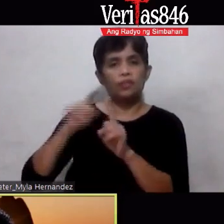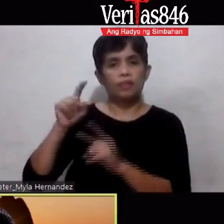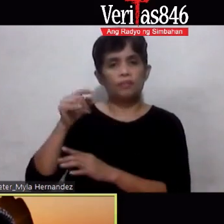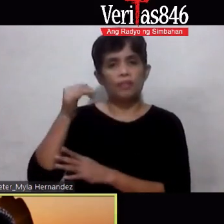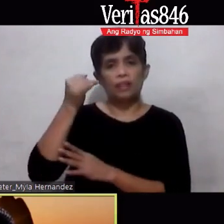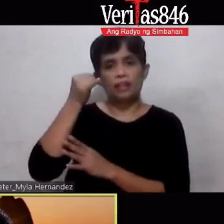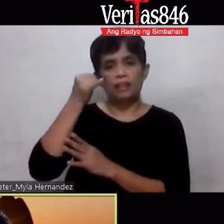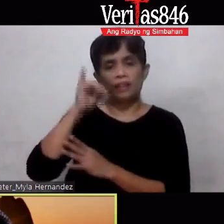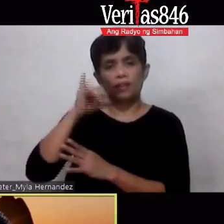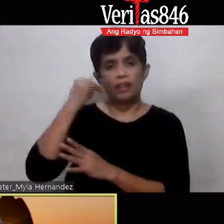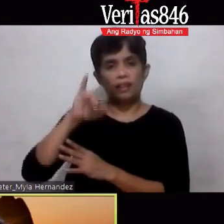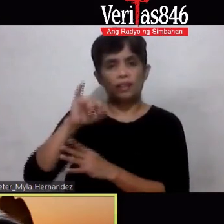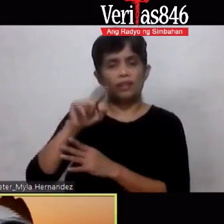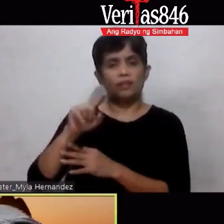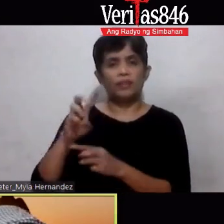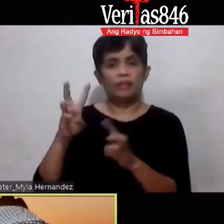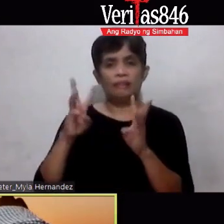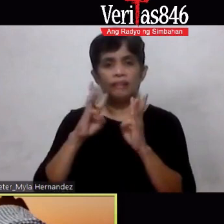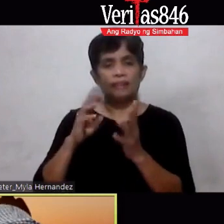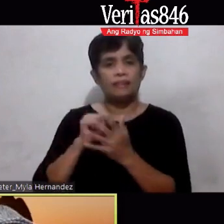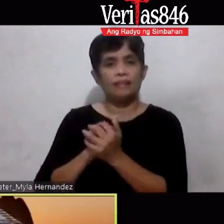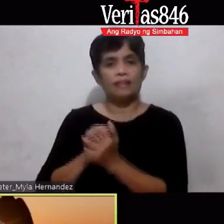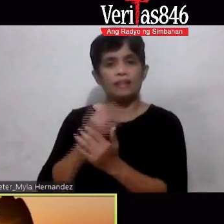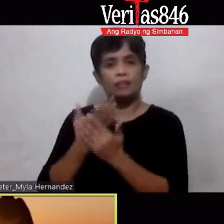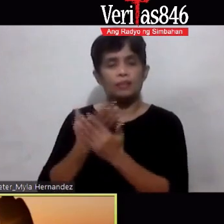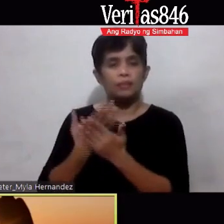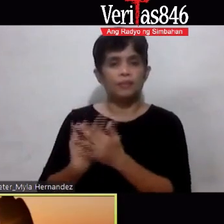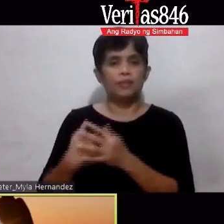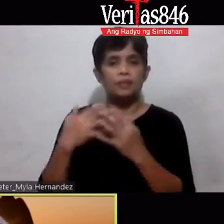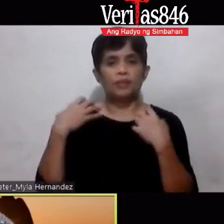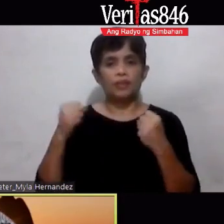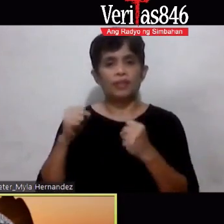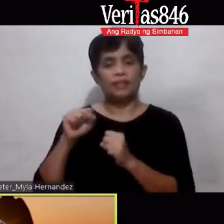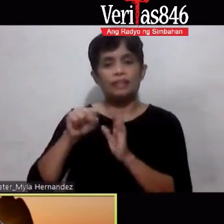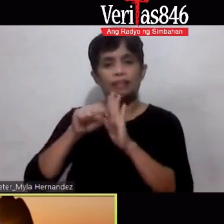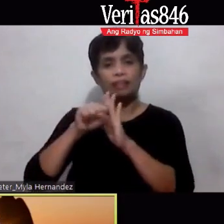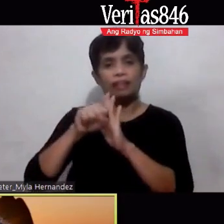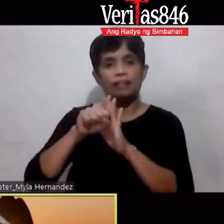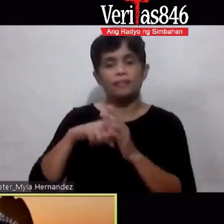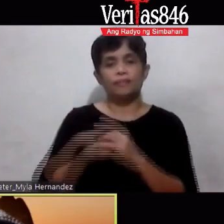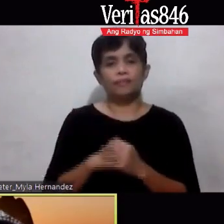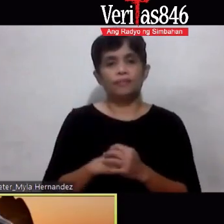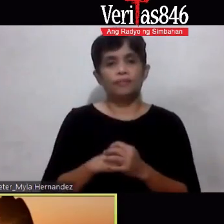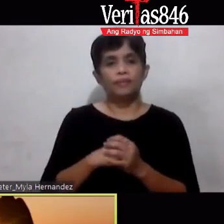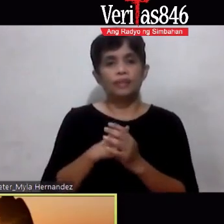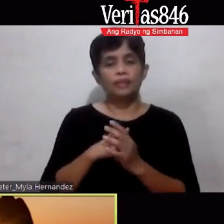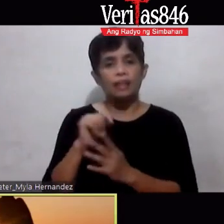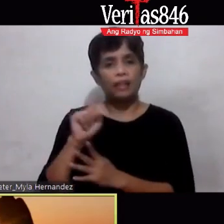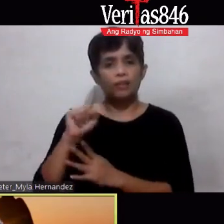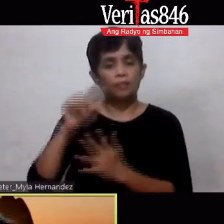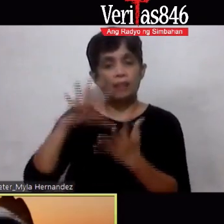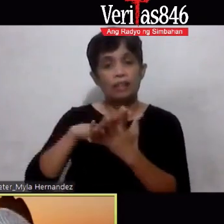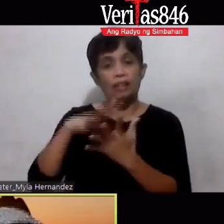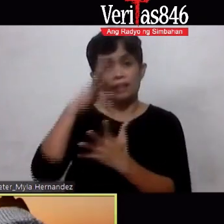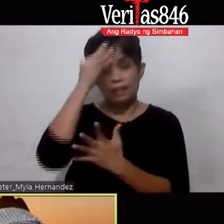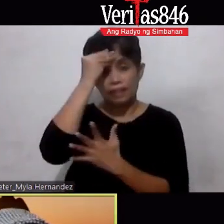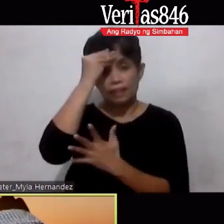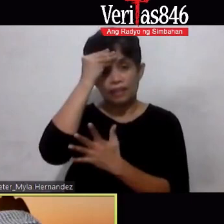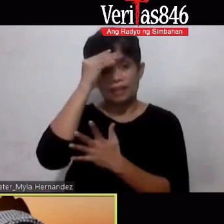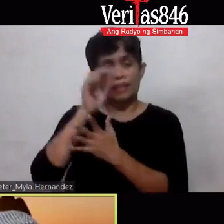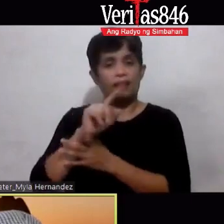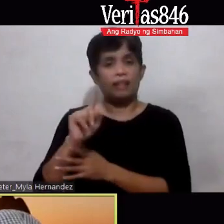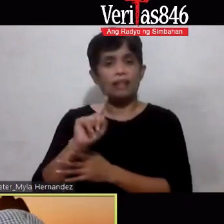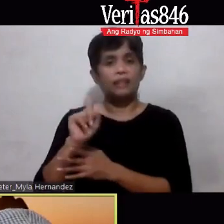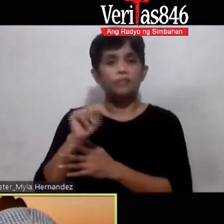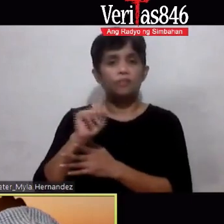umabot tayo doon Malakas ang signal natin Pag madaling araw Very good Very good So, ano nga po ba yung mga natin Tutunan natin O natutunan na